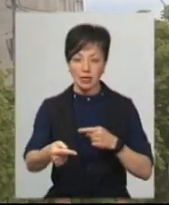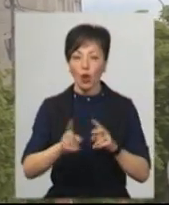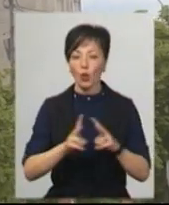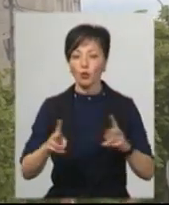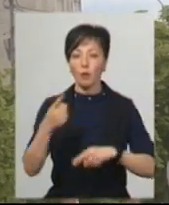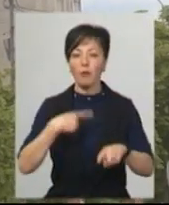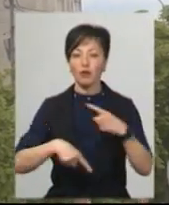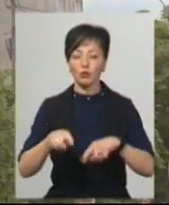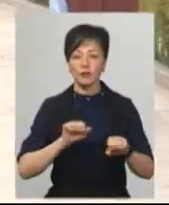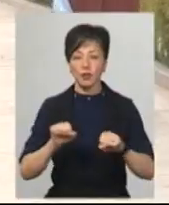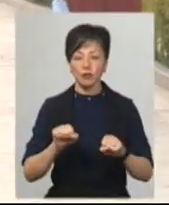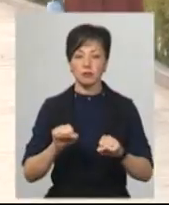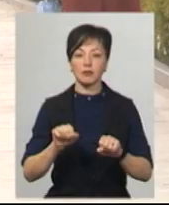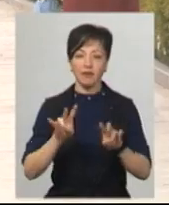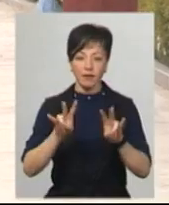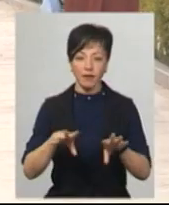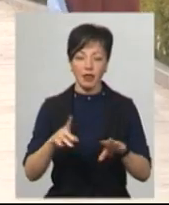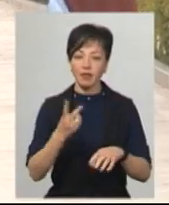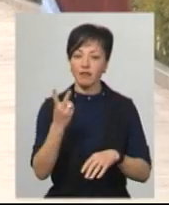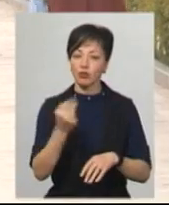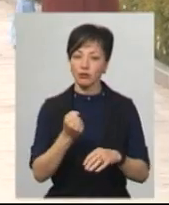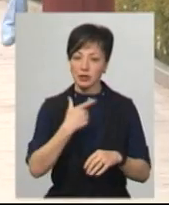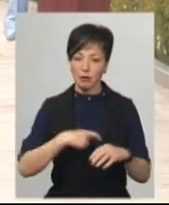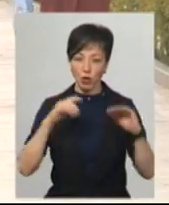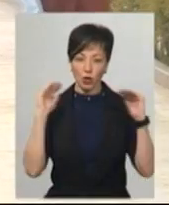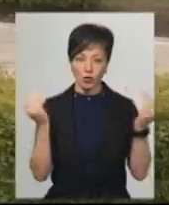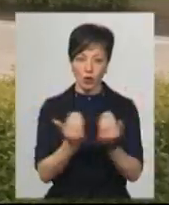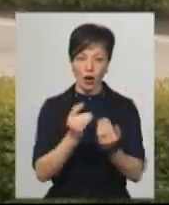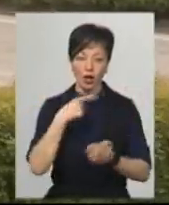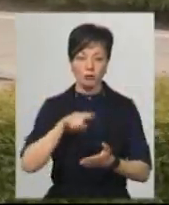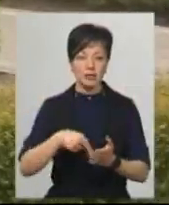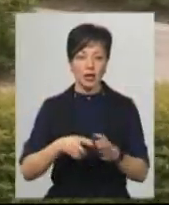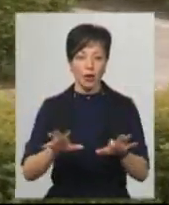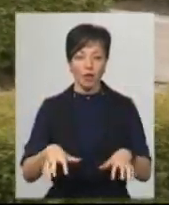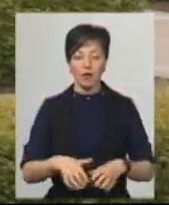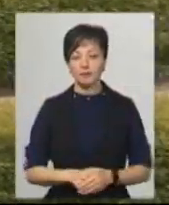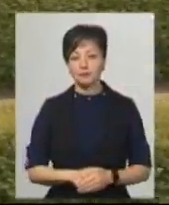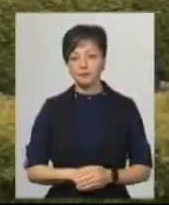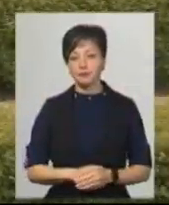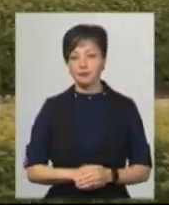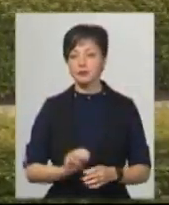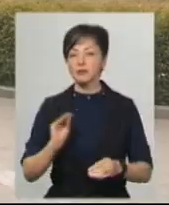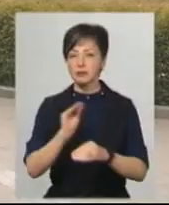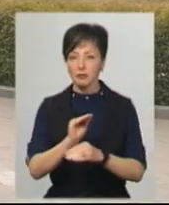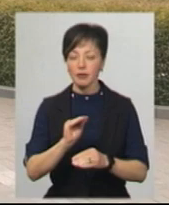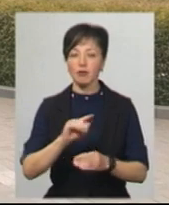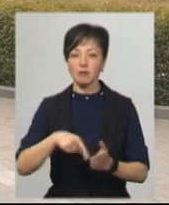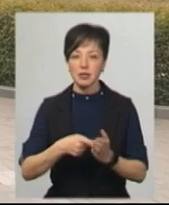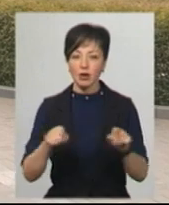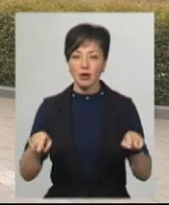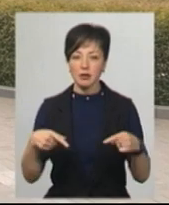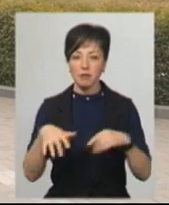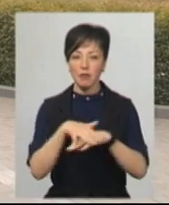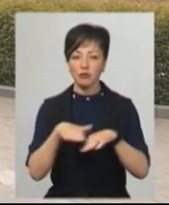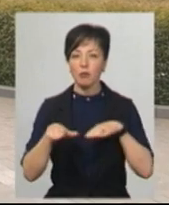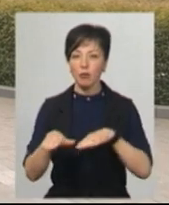Ті, хто повернувся з відряджень, перебувають на двотижневій самоізоляції, каже Натішинський міський голова Олександр Супронюк. Додає, в місті організували масовий